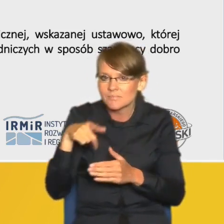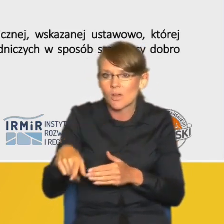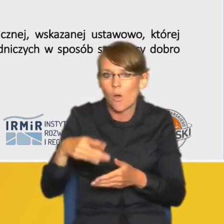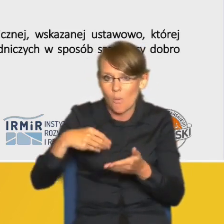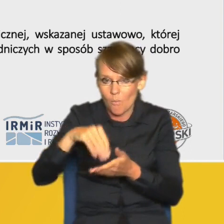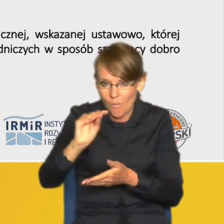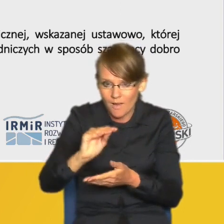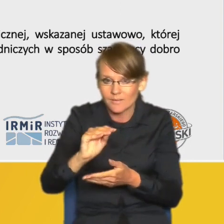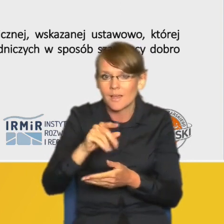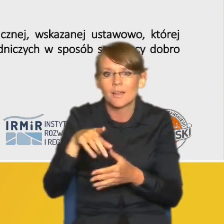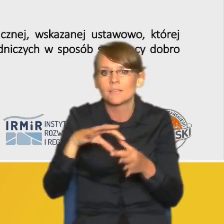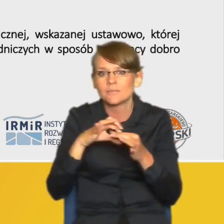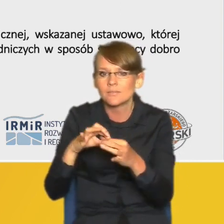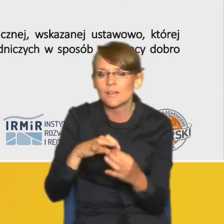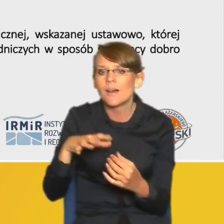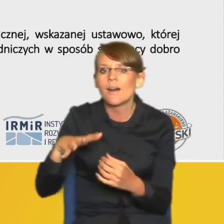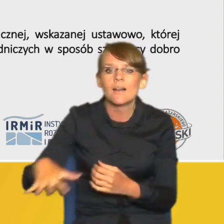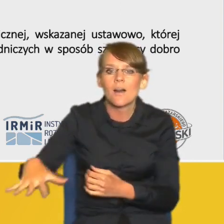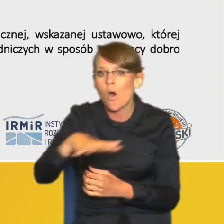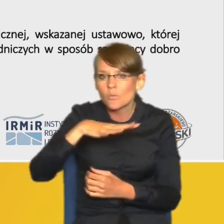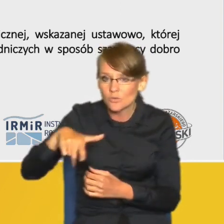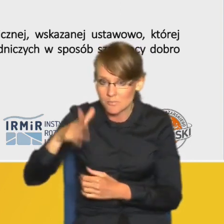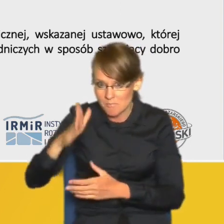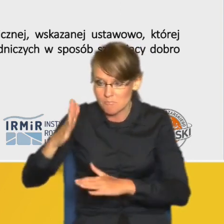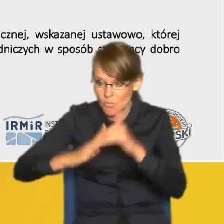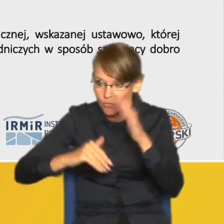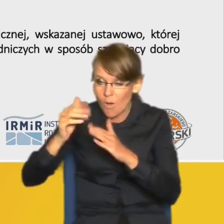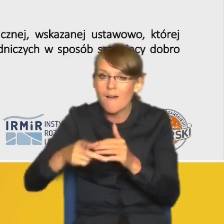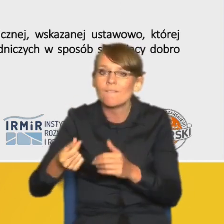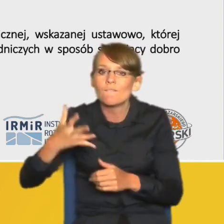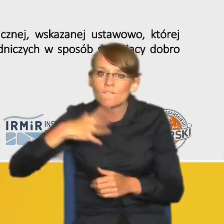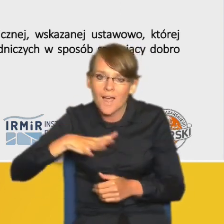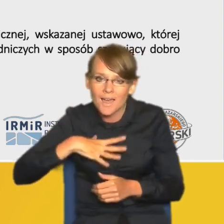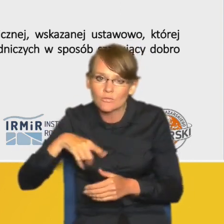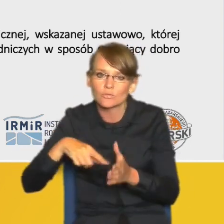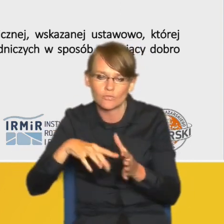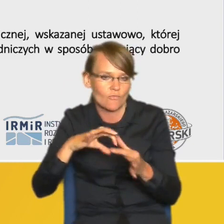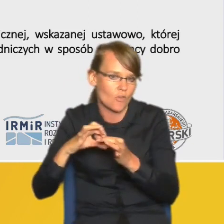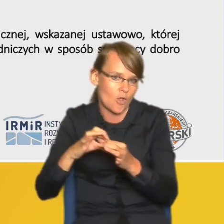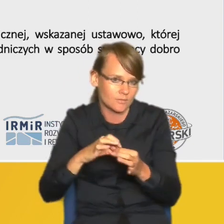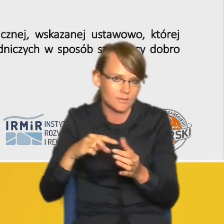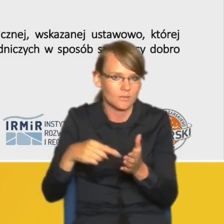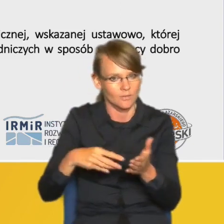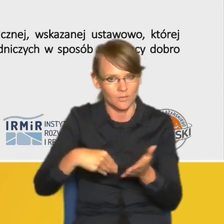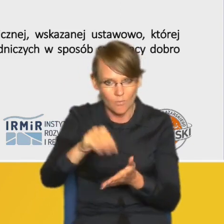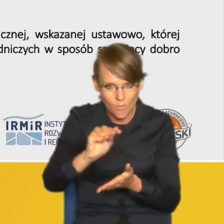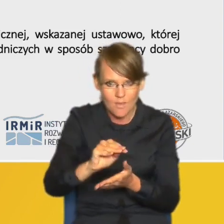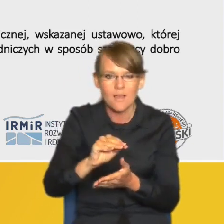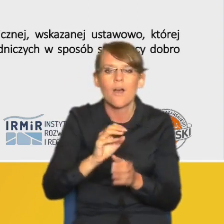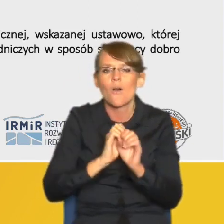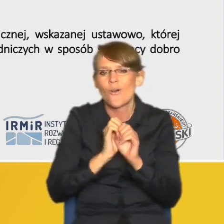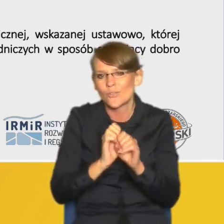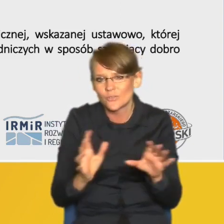na określonym obszarze i tutaj oczywiście mamy w tym zakresie